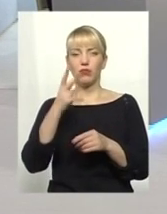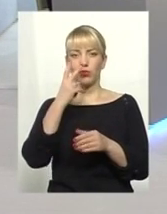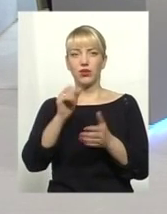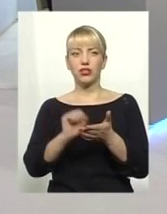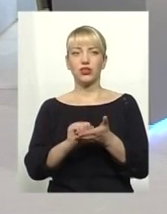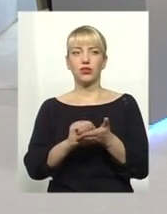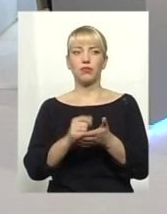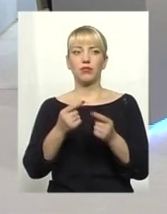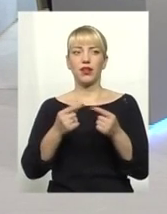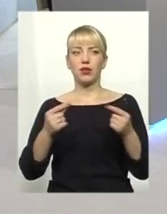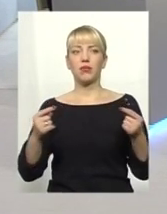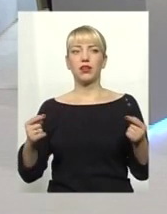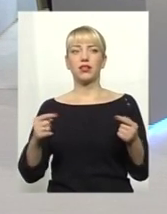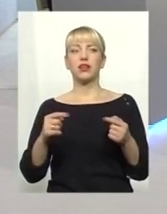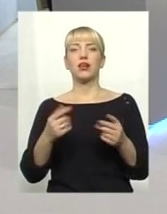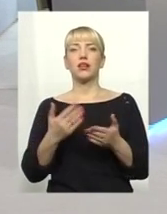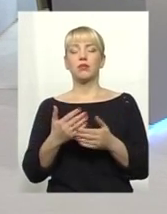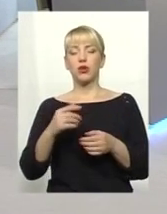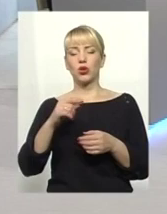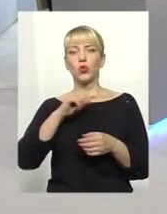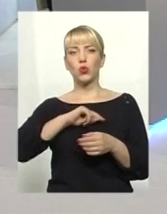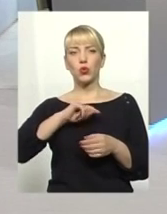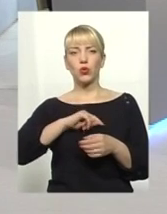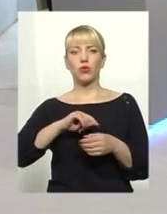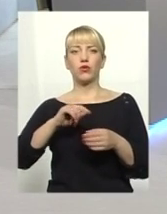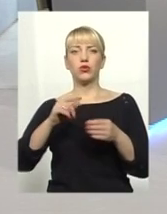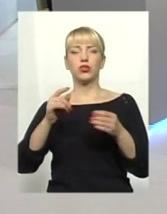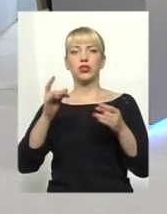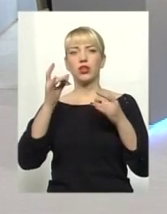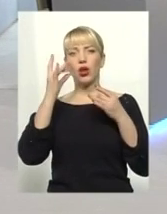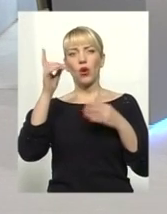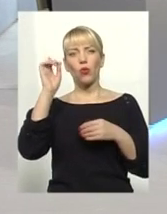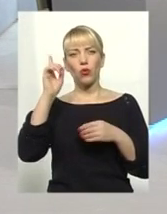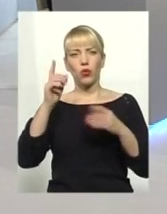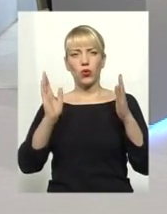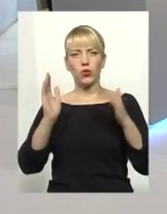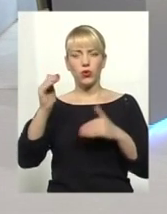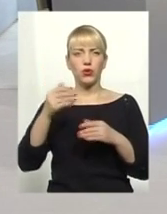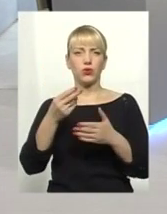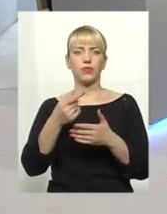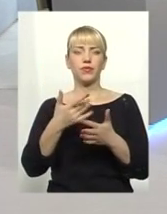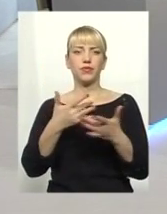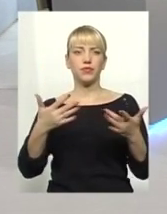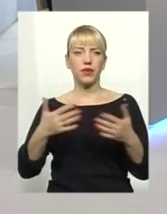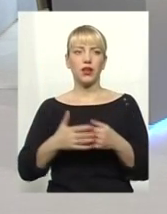предмети, як духовності, культу, ну дуже багато якраз перевідок я не буду робити.